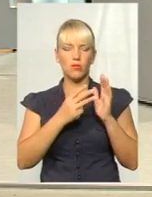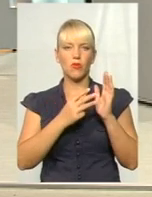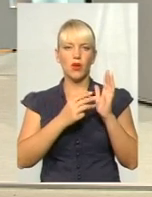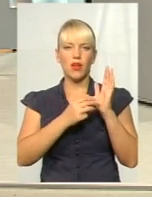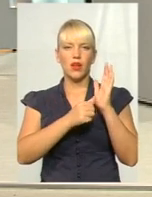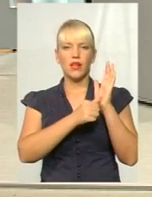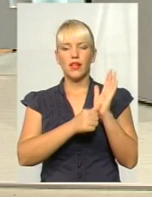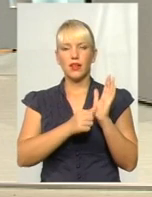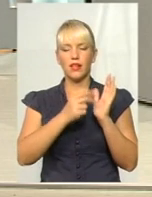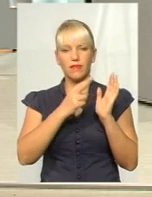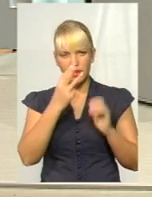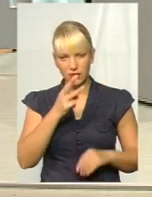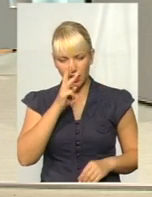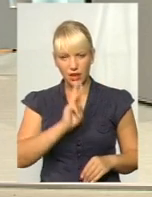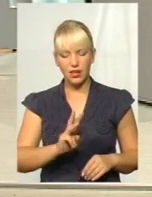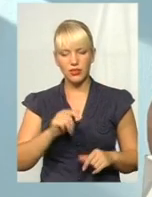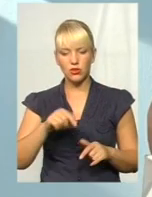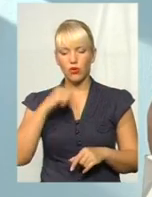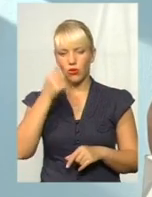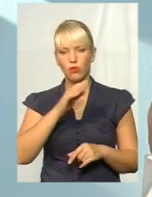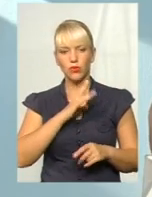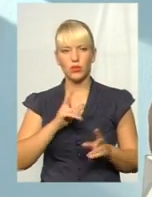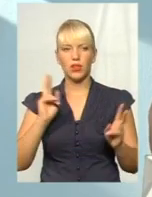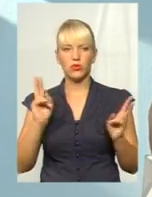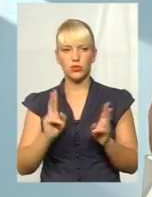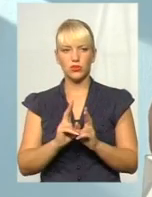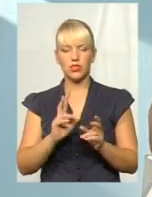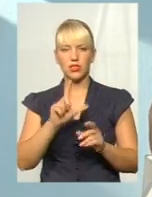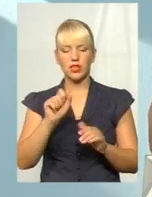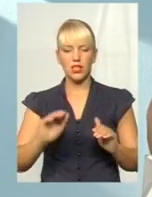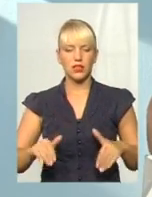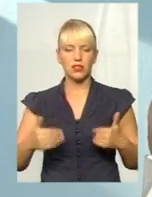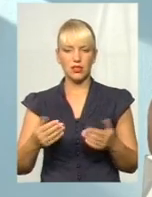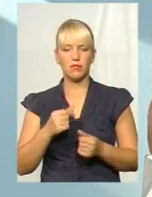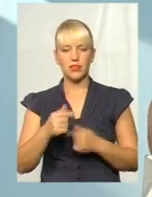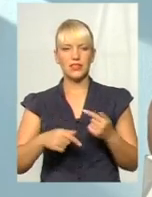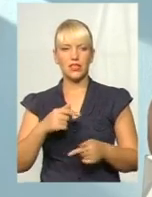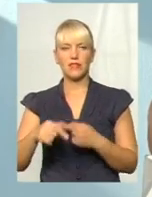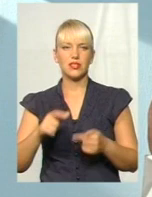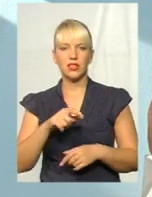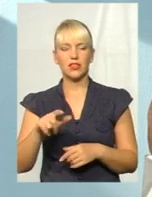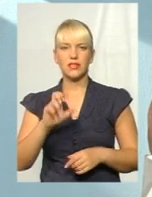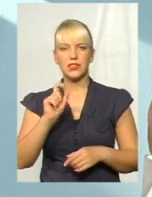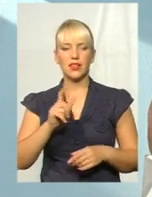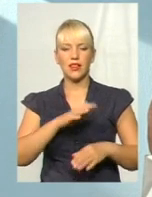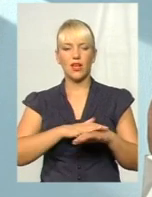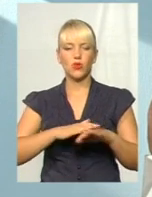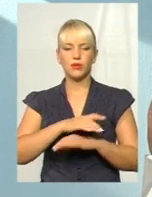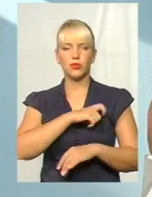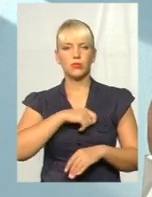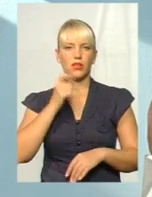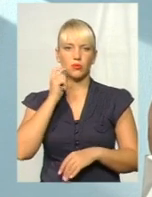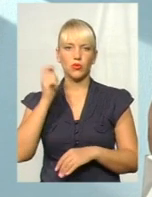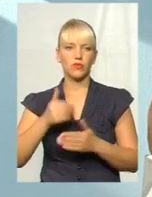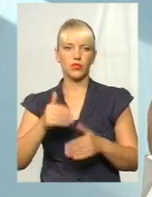року в нас відбулася потужна зустріч також за ініціативою «Бізнес КІВ» з народними депутатами України